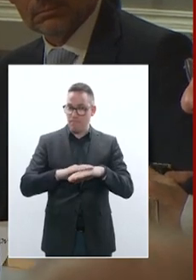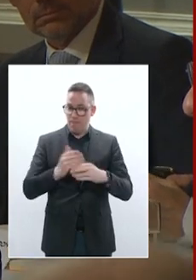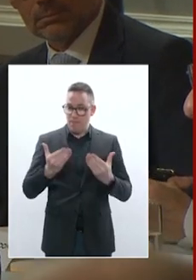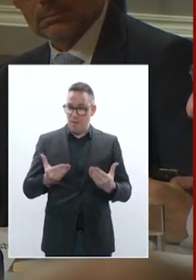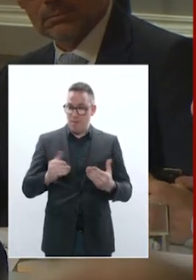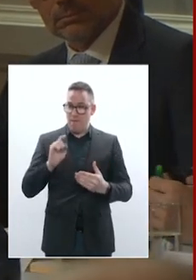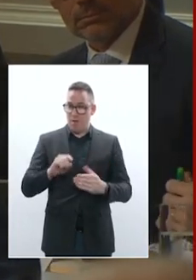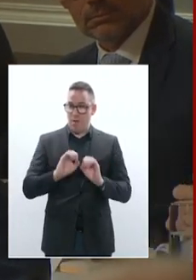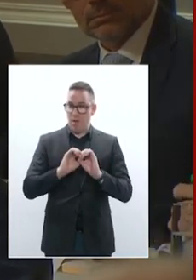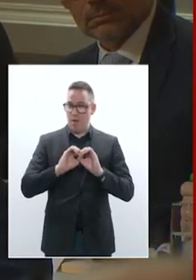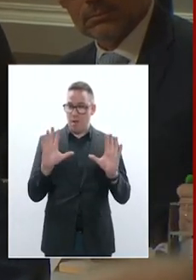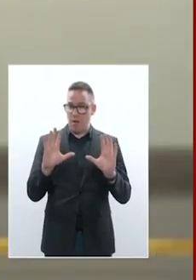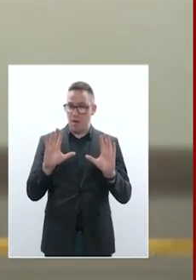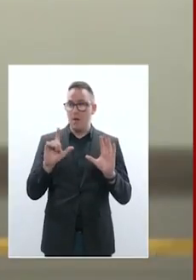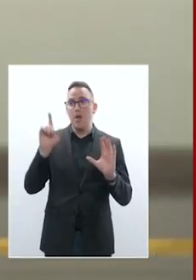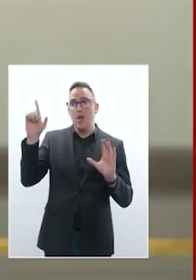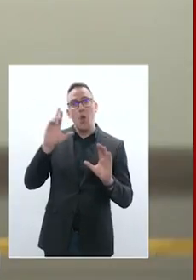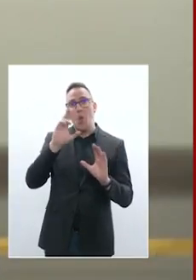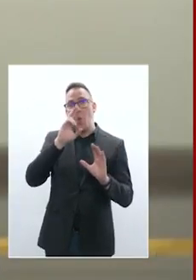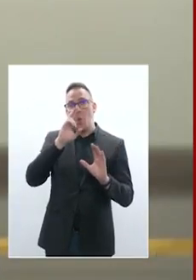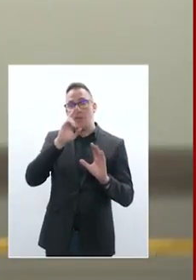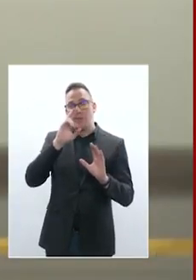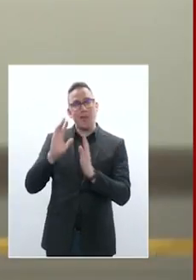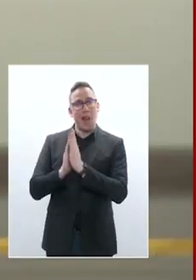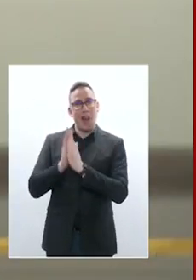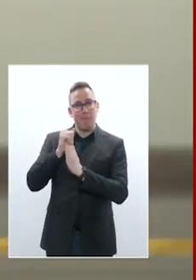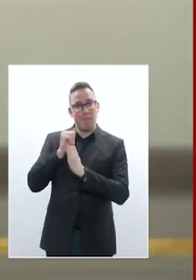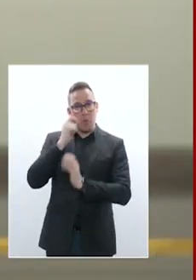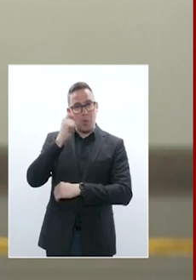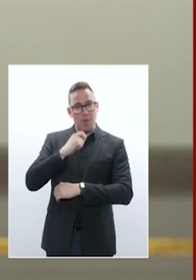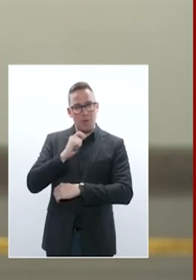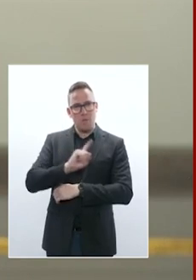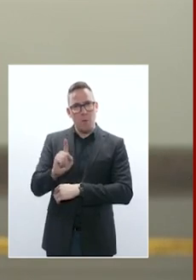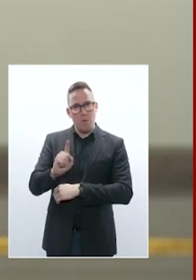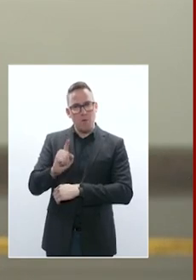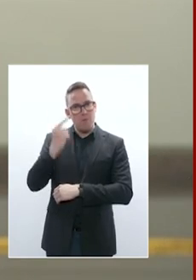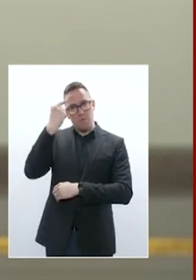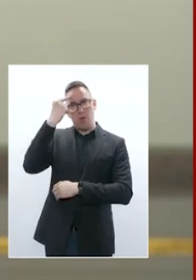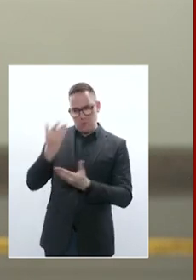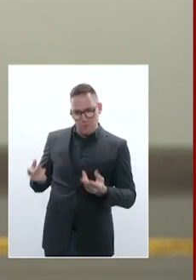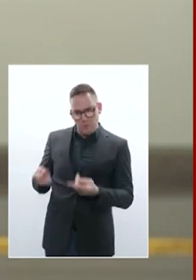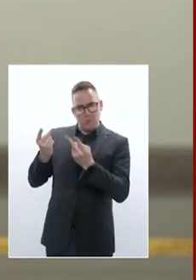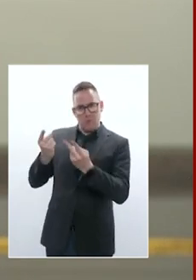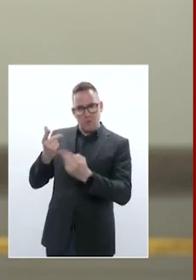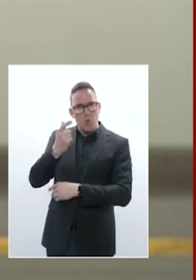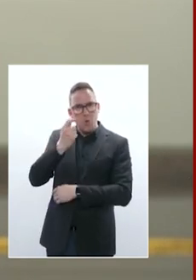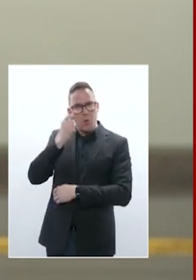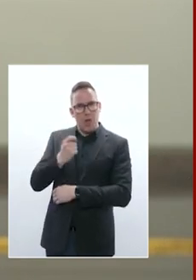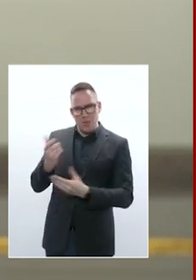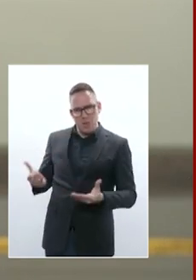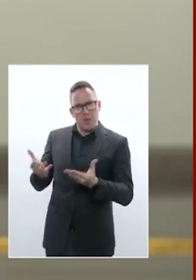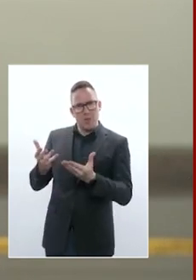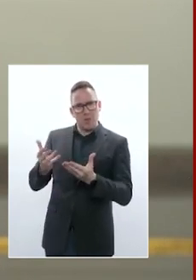gagner cette guerre en Ukraine, pour l'Ukraine elle-même. Deuxièmement, nous sommes en train d'assurer